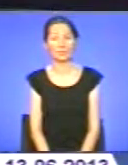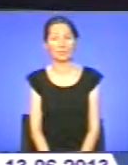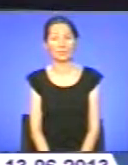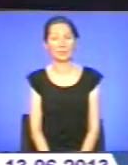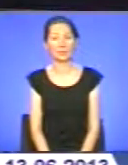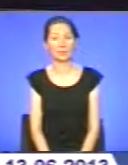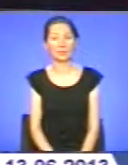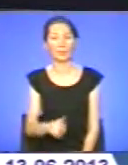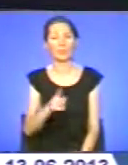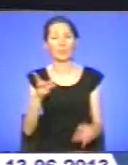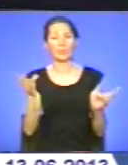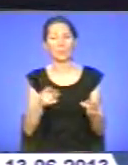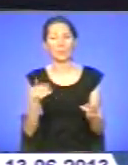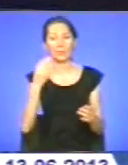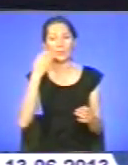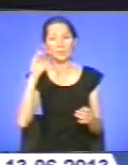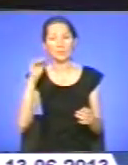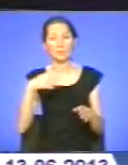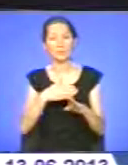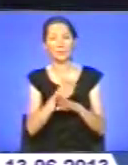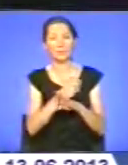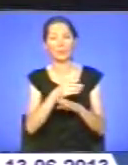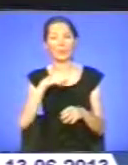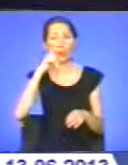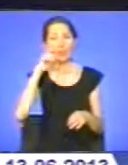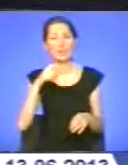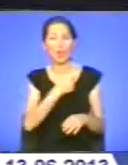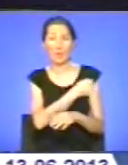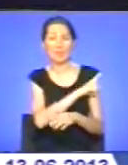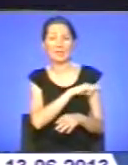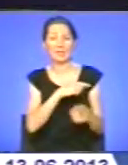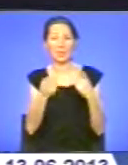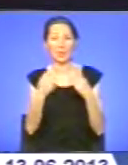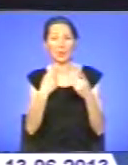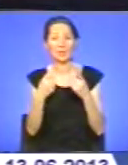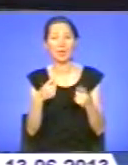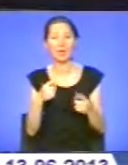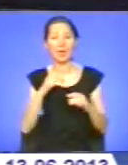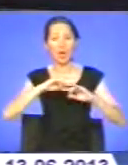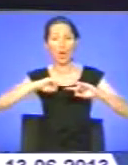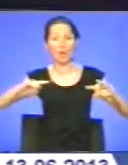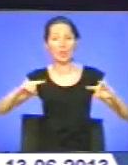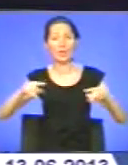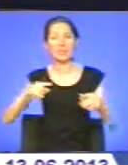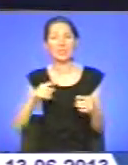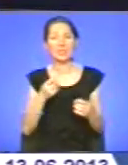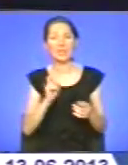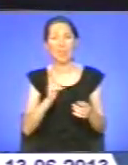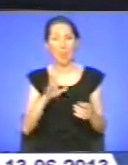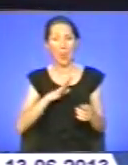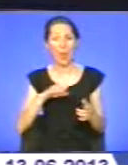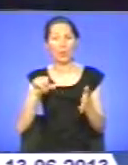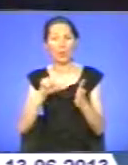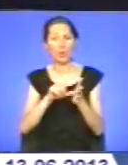Що потрібно, щоб поліпшити якість вітчизняної медицини? Про це йшлося під час круглого столу, який відбувся за участю